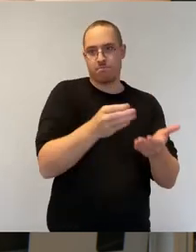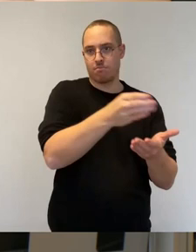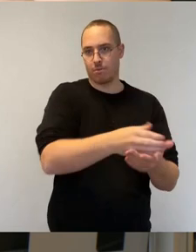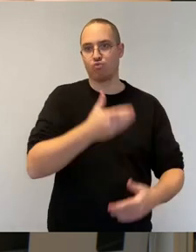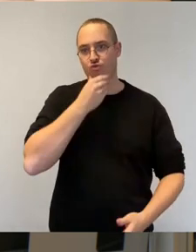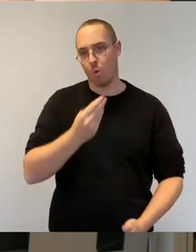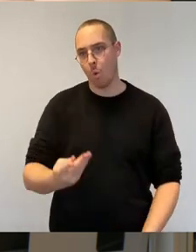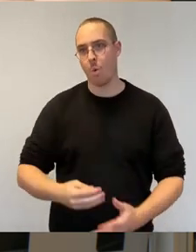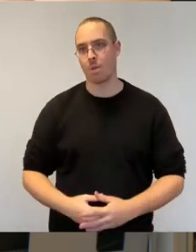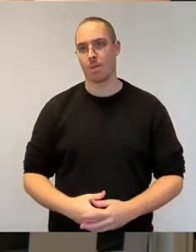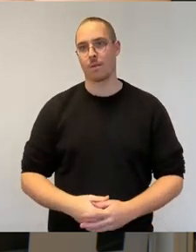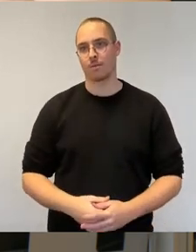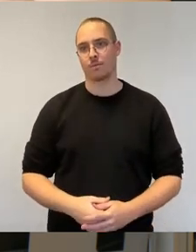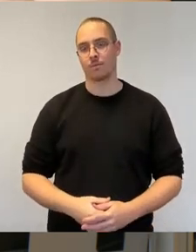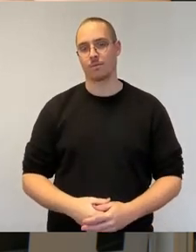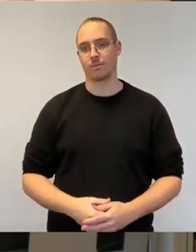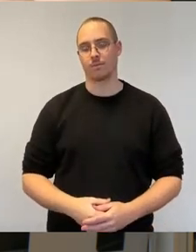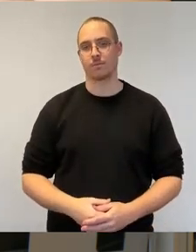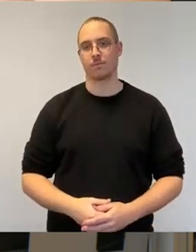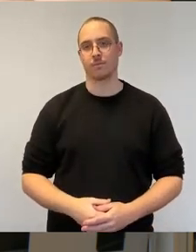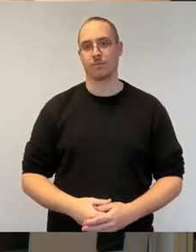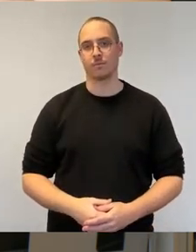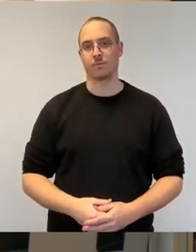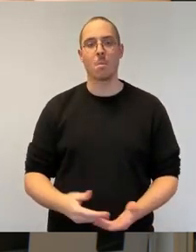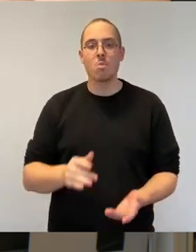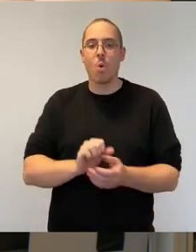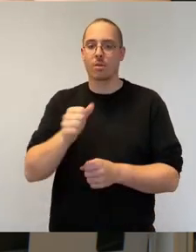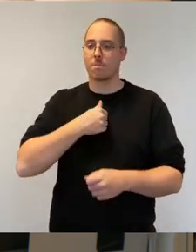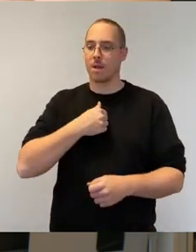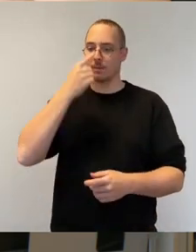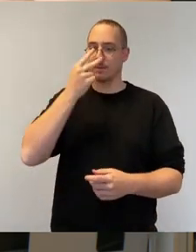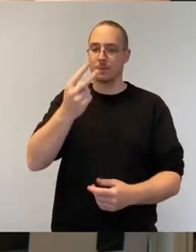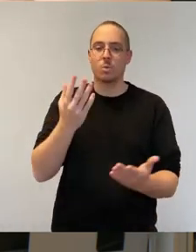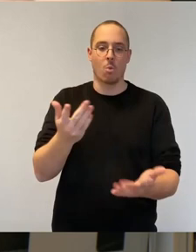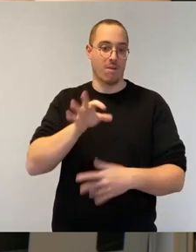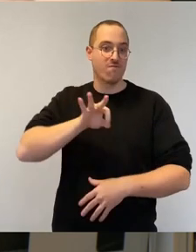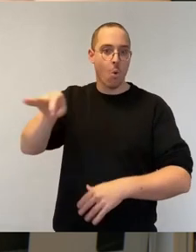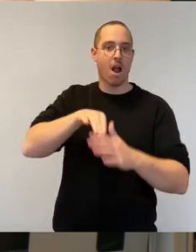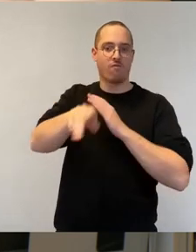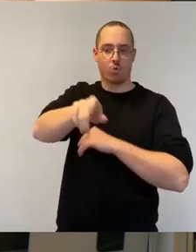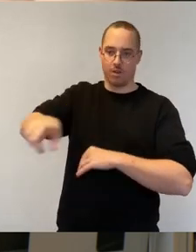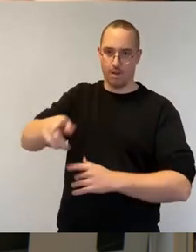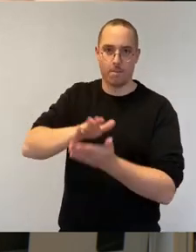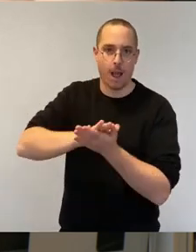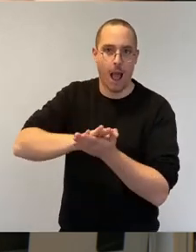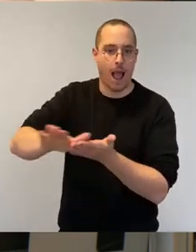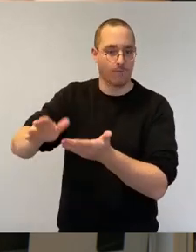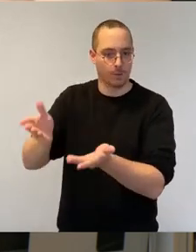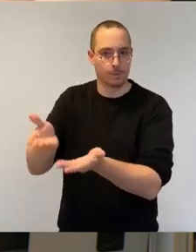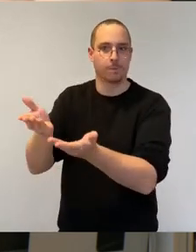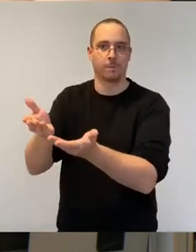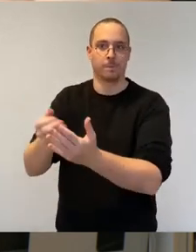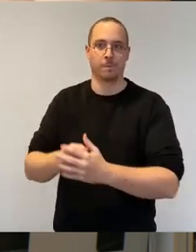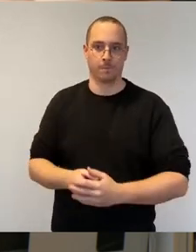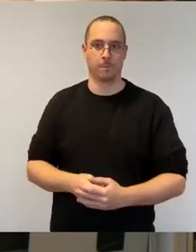eine sinnvolle Sache. Vor allen Dingen ist es aber eben aus meiner Sicht auch eine Vereinfachung für die Geflüchteten. Das, was das Problematische an dieser Debatte ist und das ist